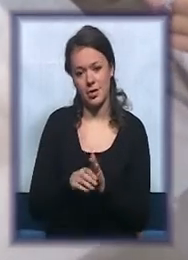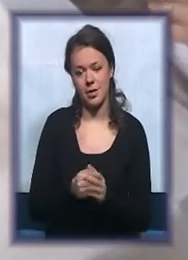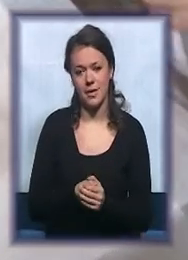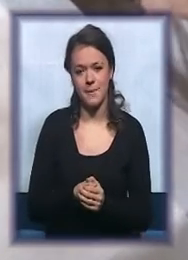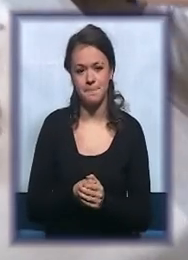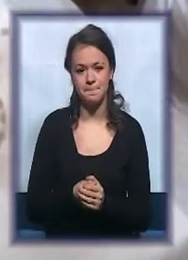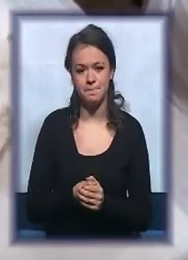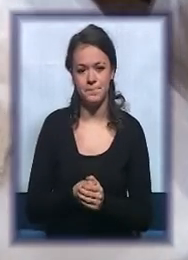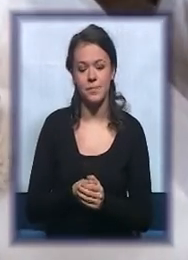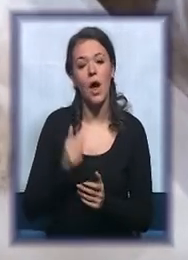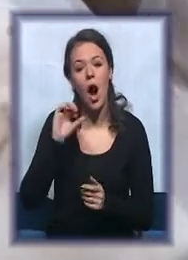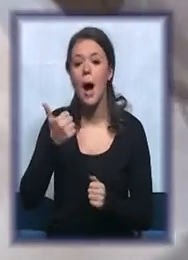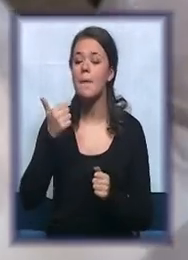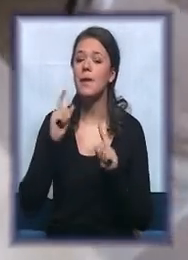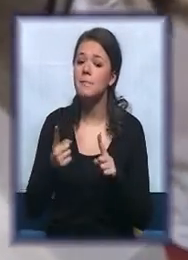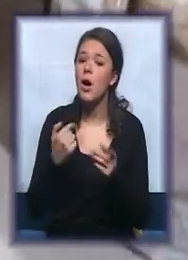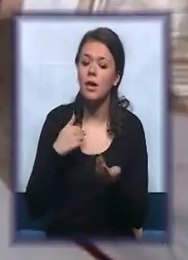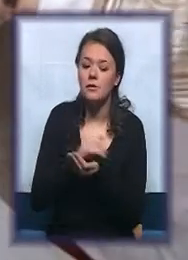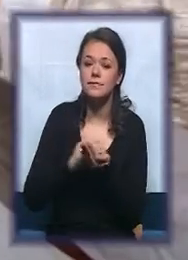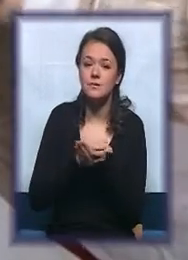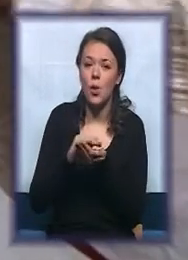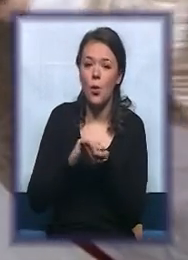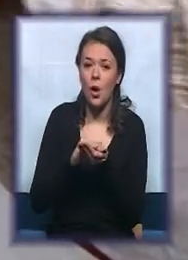Opet moraš da napraviš kuglicu.